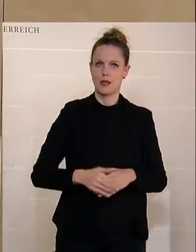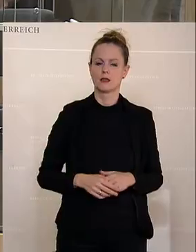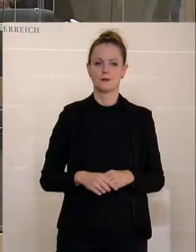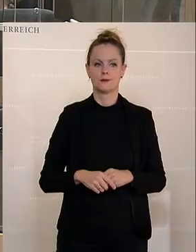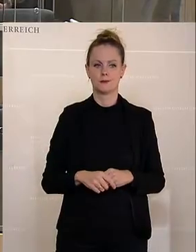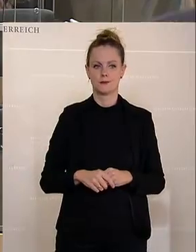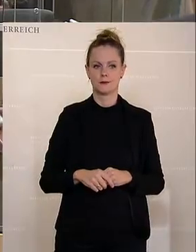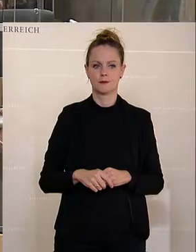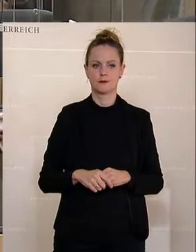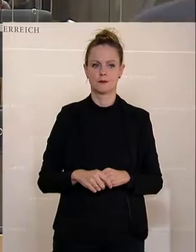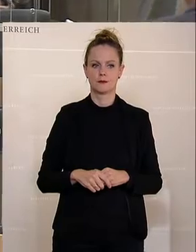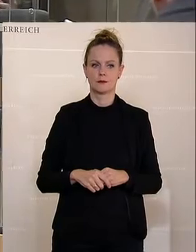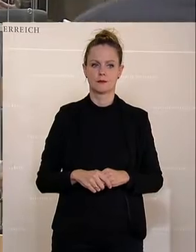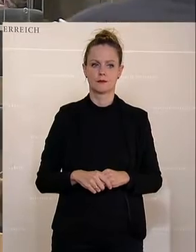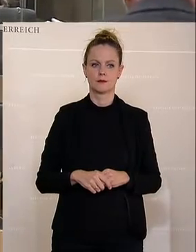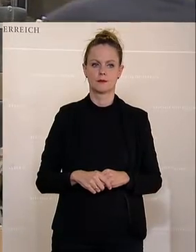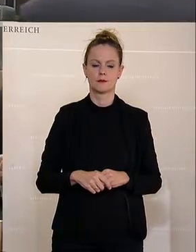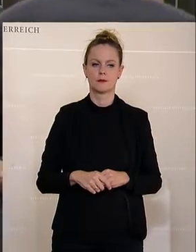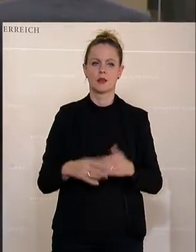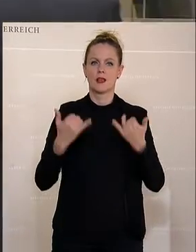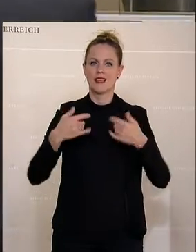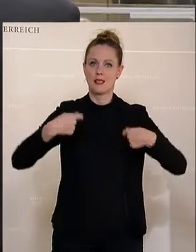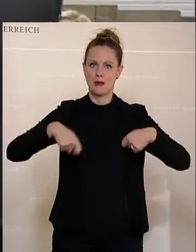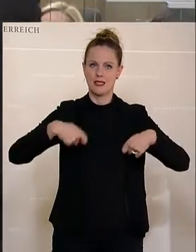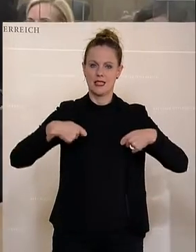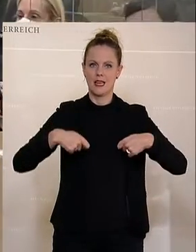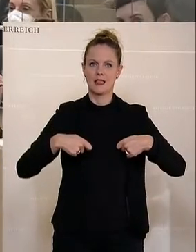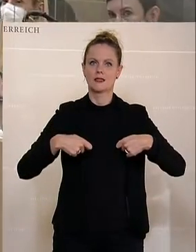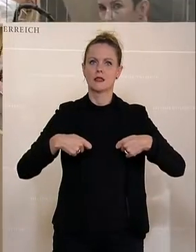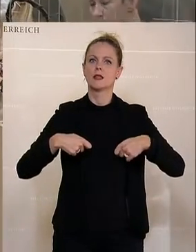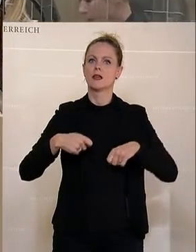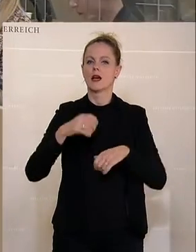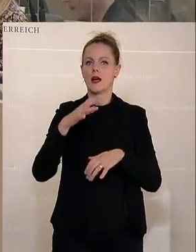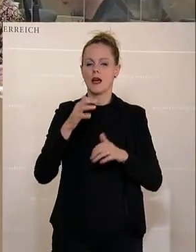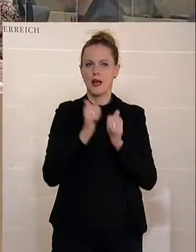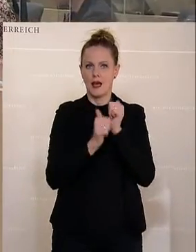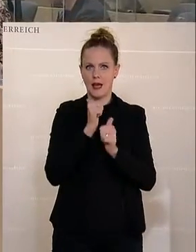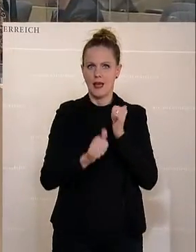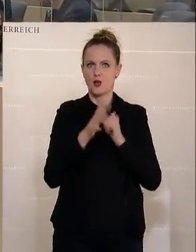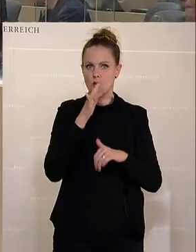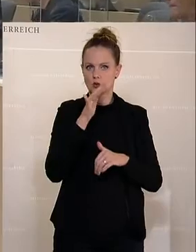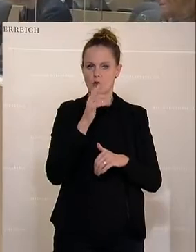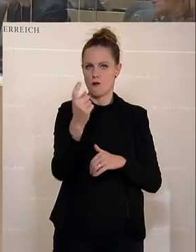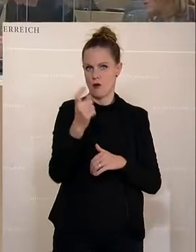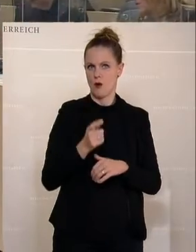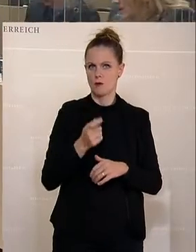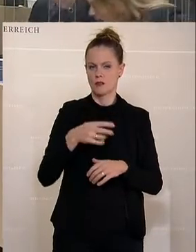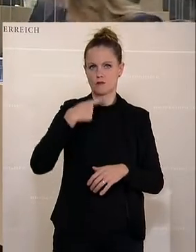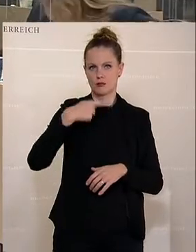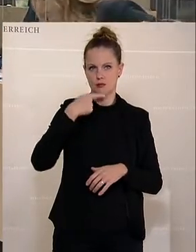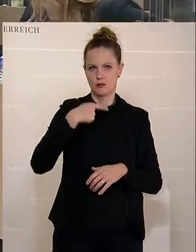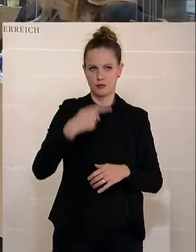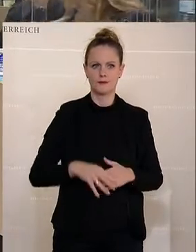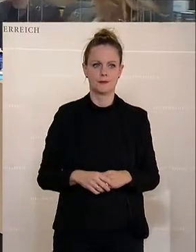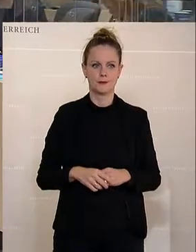Eine moderne Datenauswertung sei für die Berichte des Rechnungshofs essentiell, sagt Karin Greiner von der SPÖ. Im kommenden Jahr